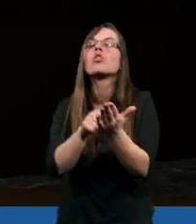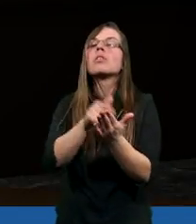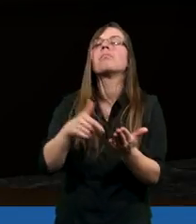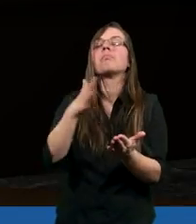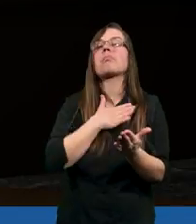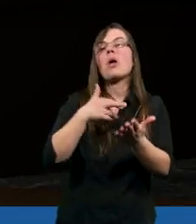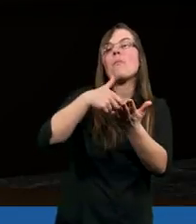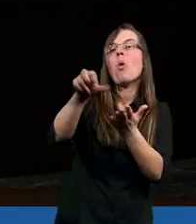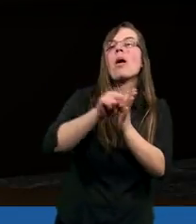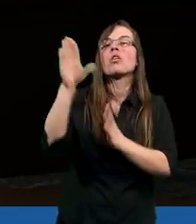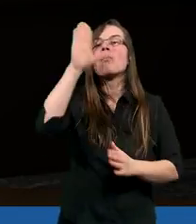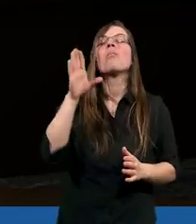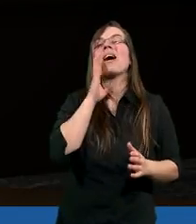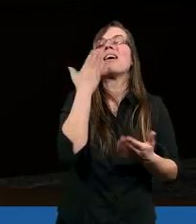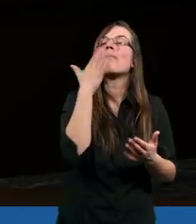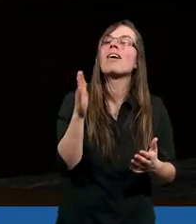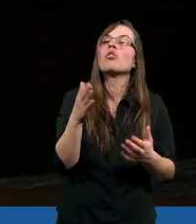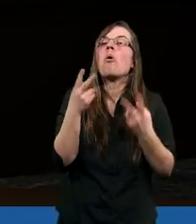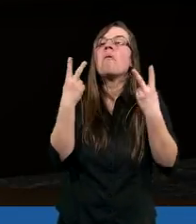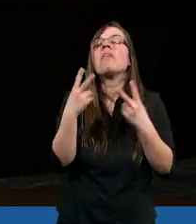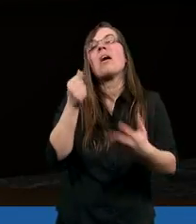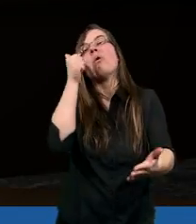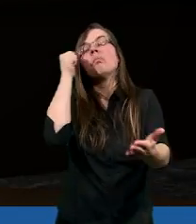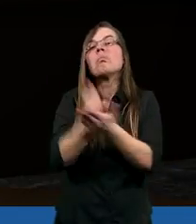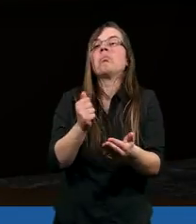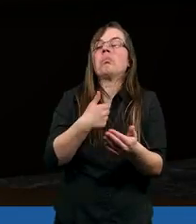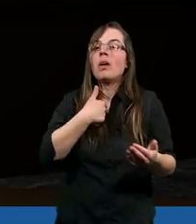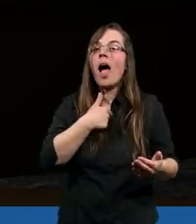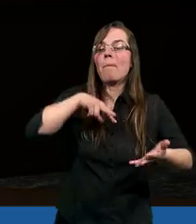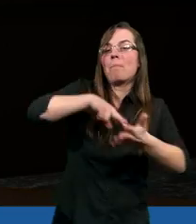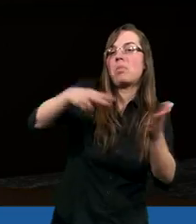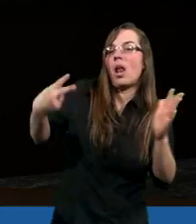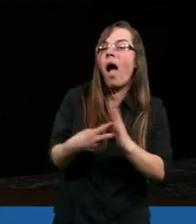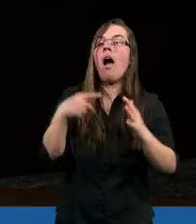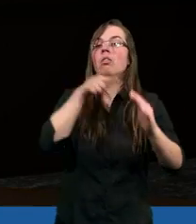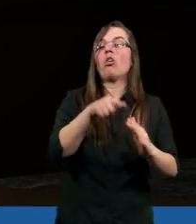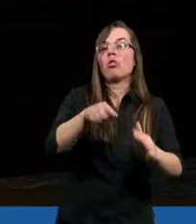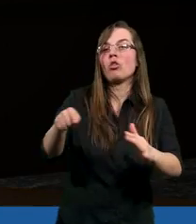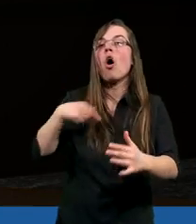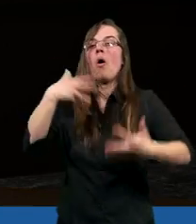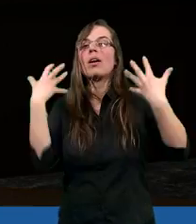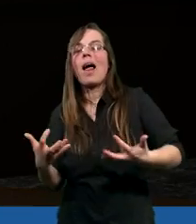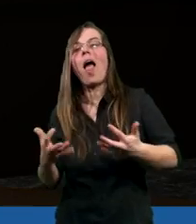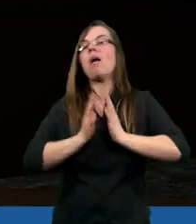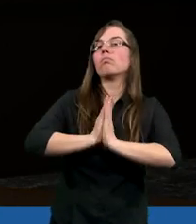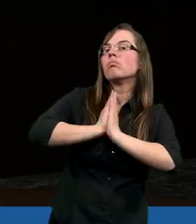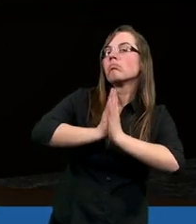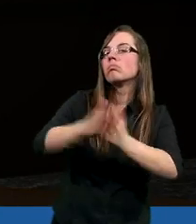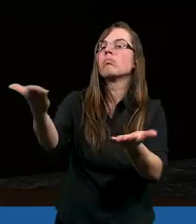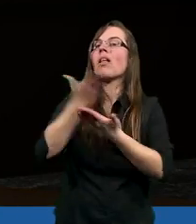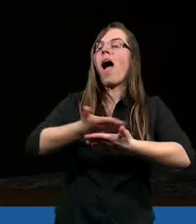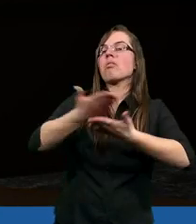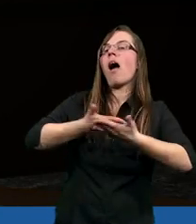do Boga mamy takie podejście bardzo roszczeniowe. My sobie ustawimy plan według nas najlepszy i teraz o to, o to, o to i o to poprosimy.